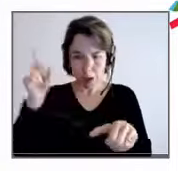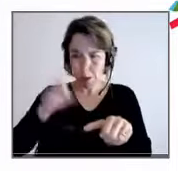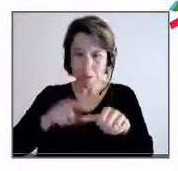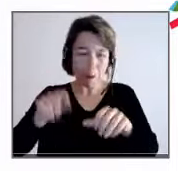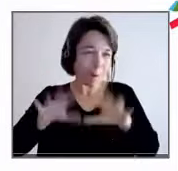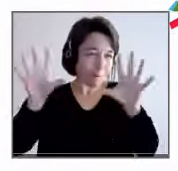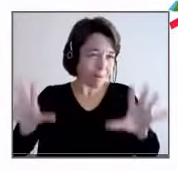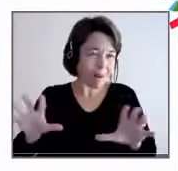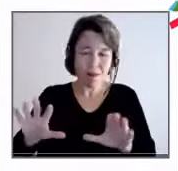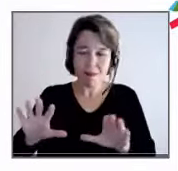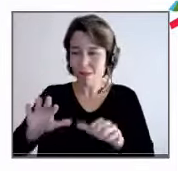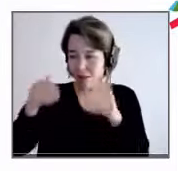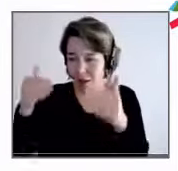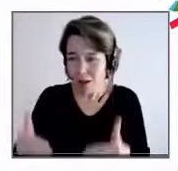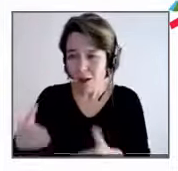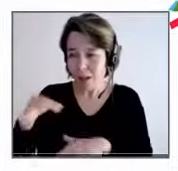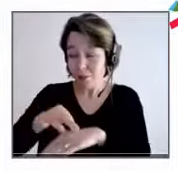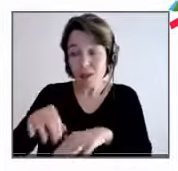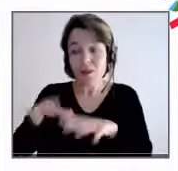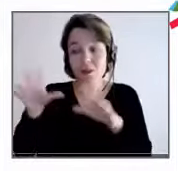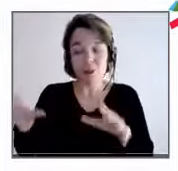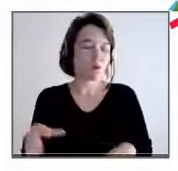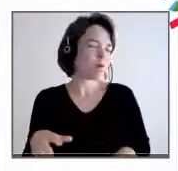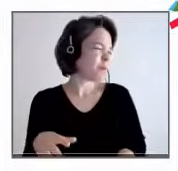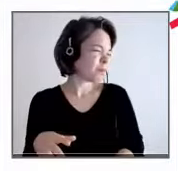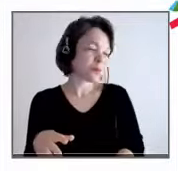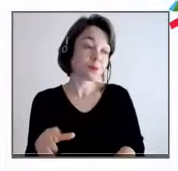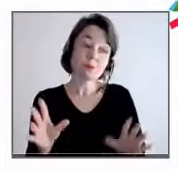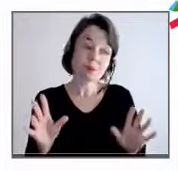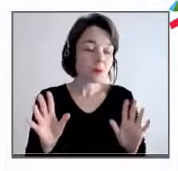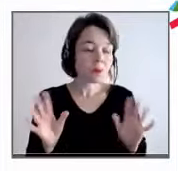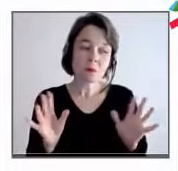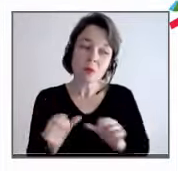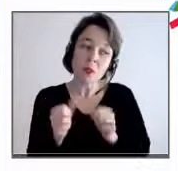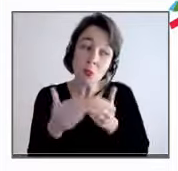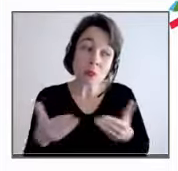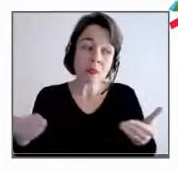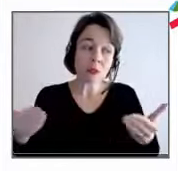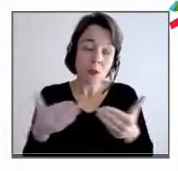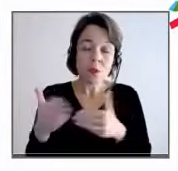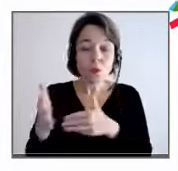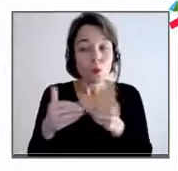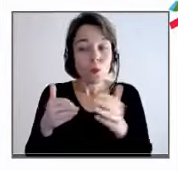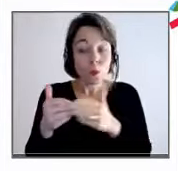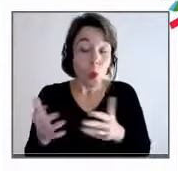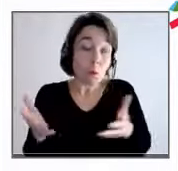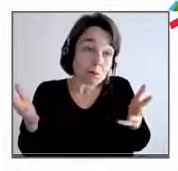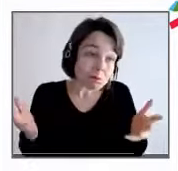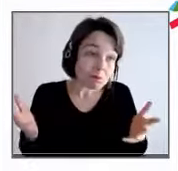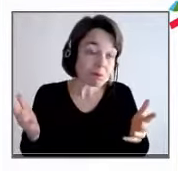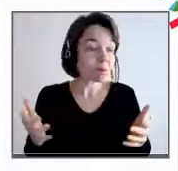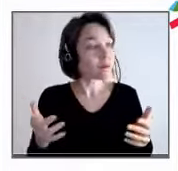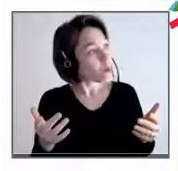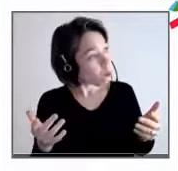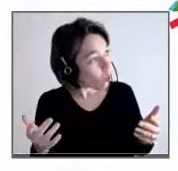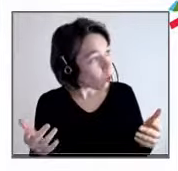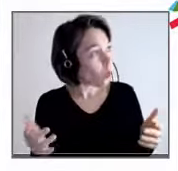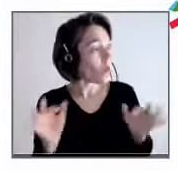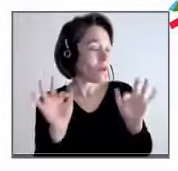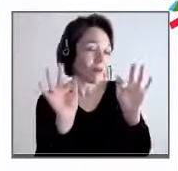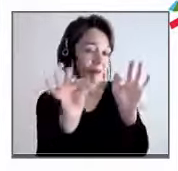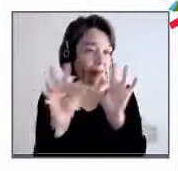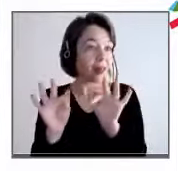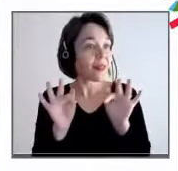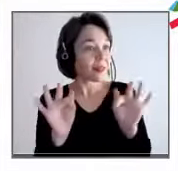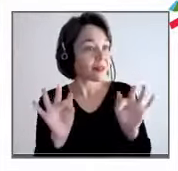inconvenant ou en tout cas indécent parfois dans certaines circonstances. La fraternité, non. Tout ça, ce sont des très, très belles notions. Après, est-ce qu'il faut